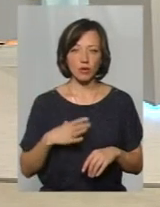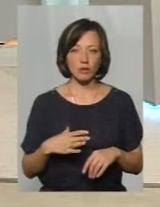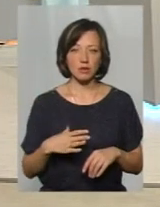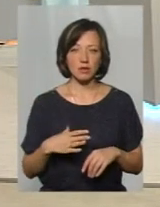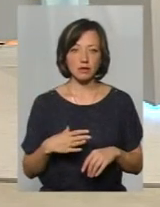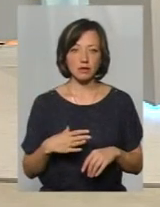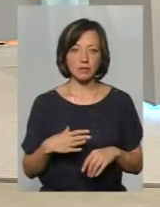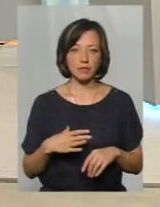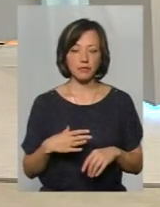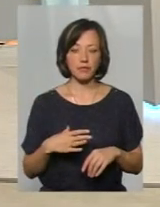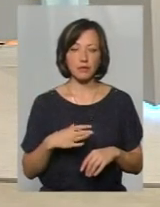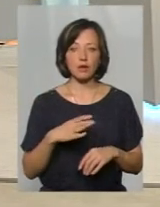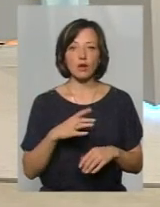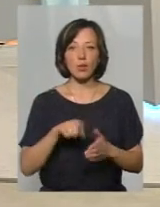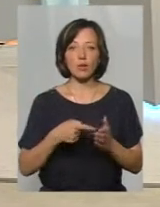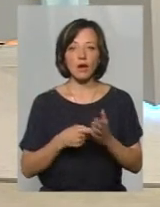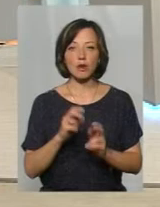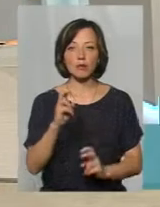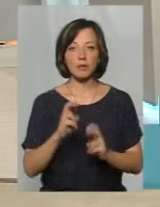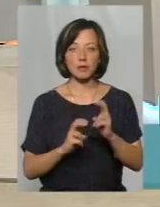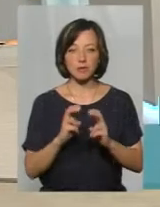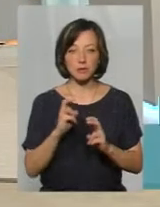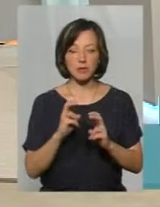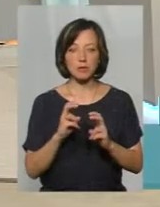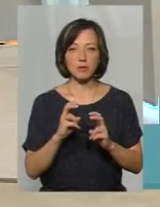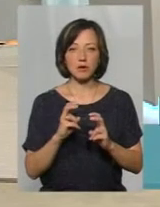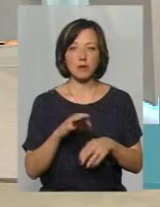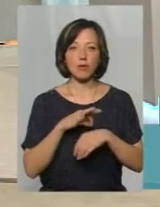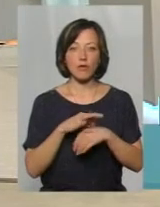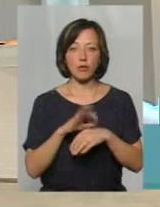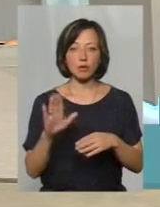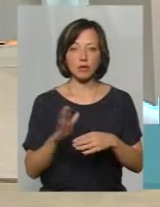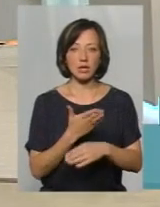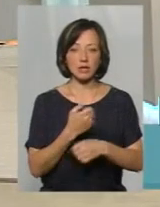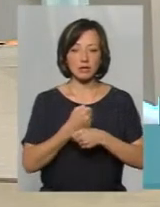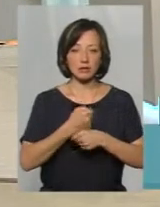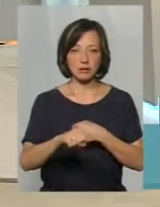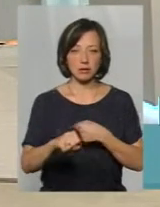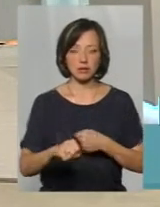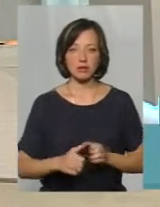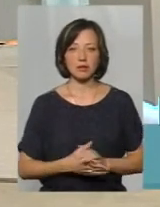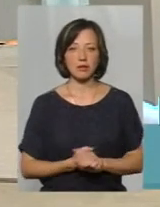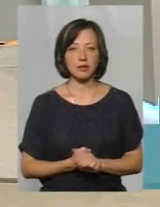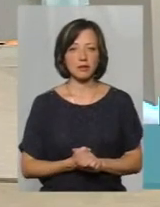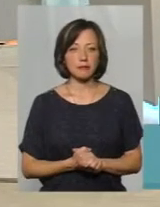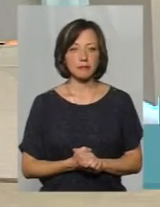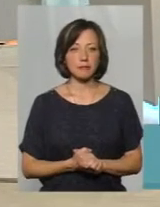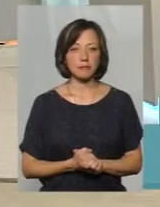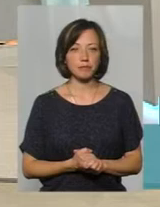міським комунальним підприємствам проводити демонтаж саме вже